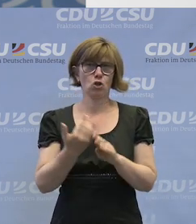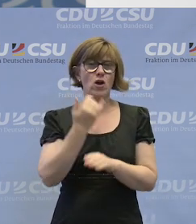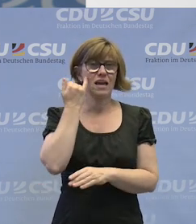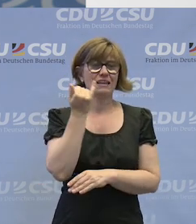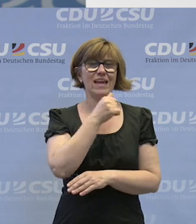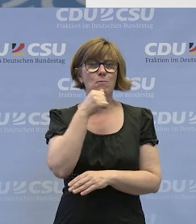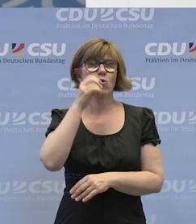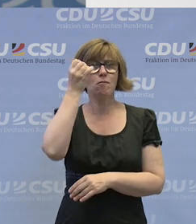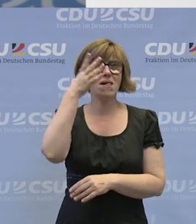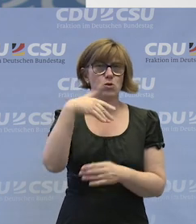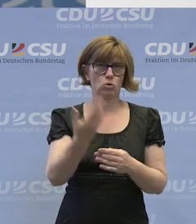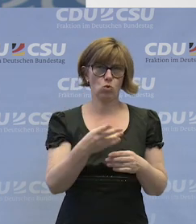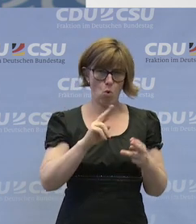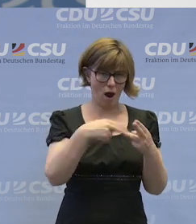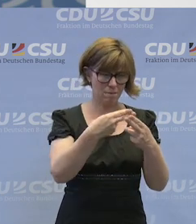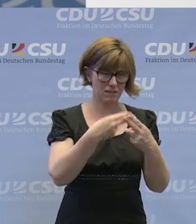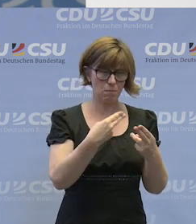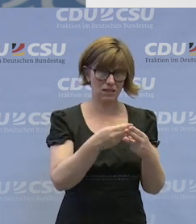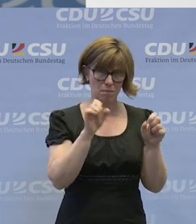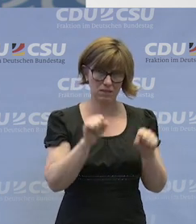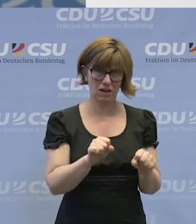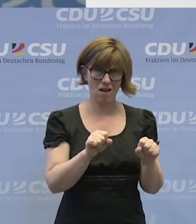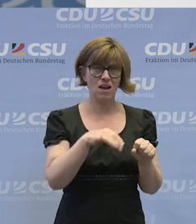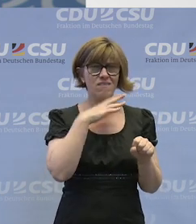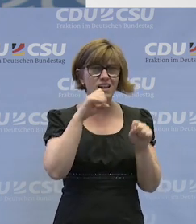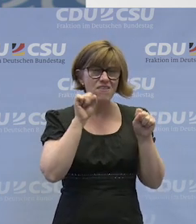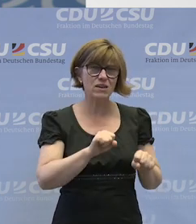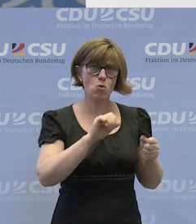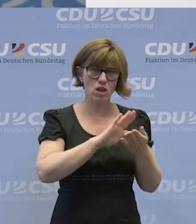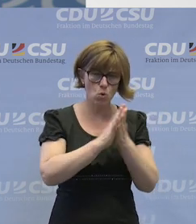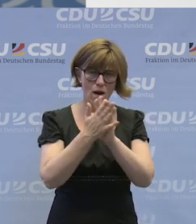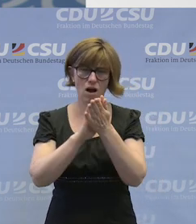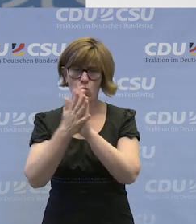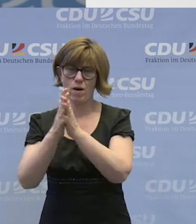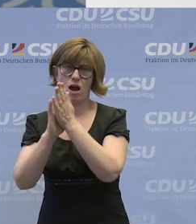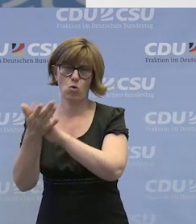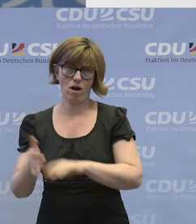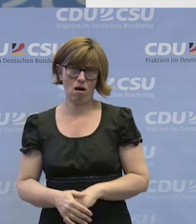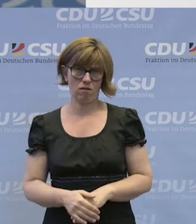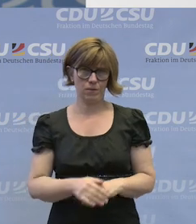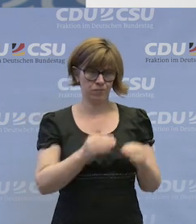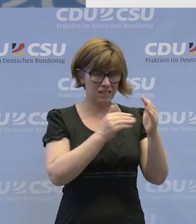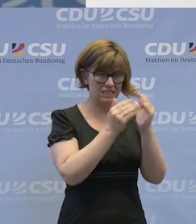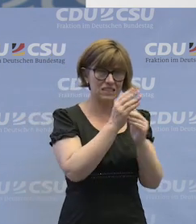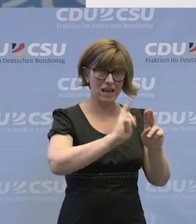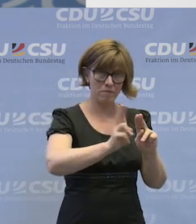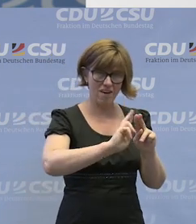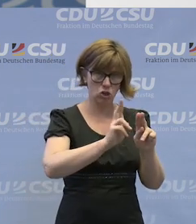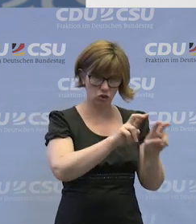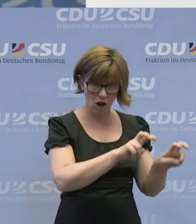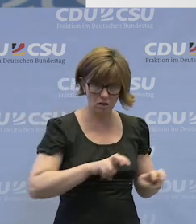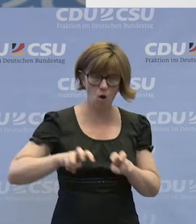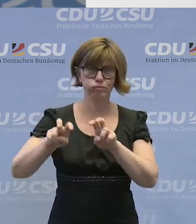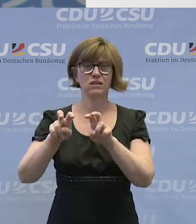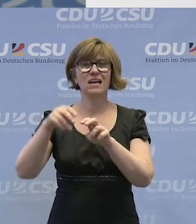wir berufliche Bildung so anpassen, dass so viel wie möglich Übergänge möglich sind aus dem System der Werkstatt, aber auch